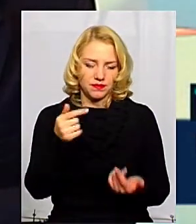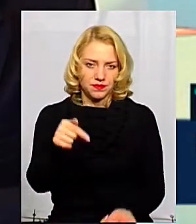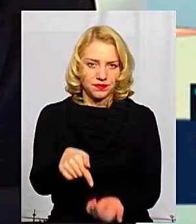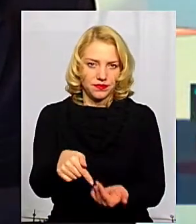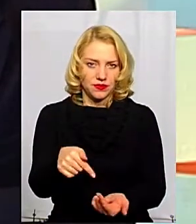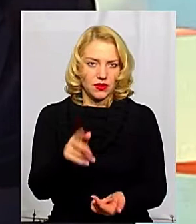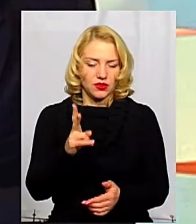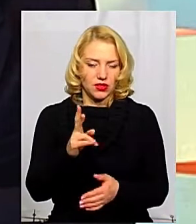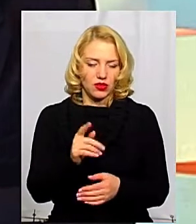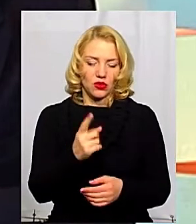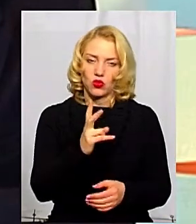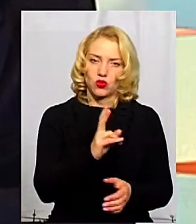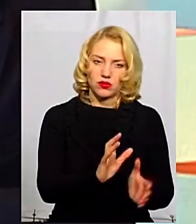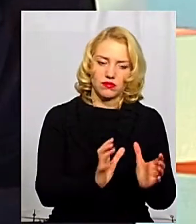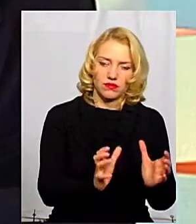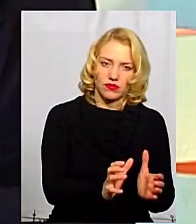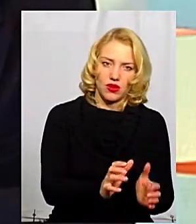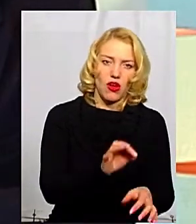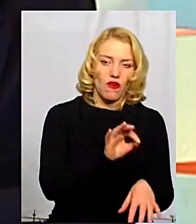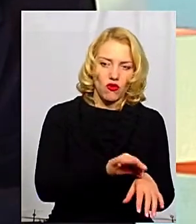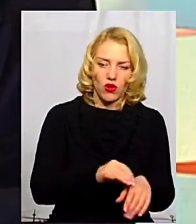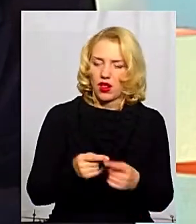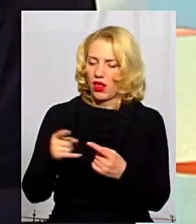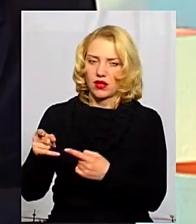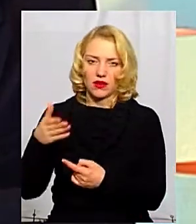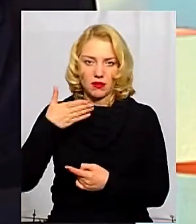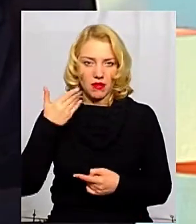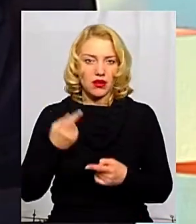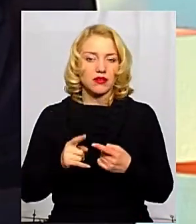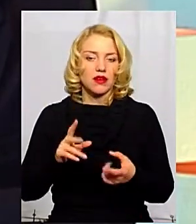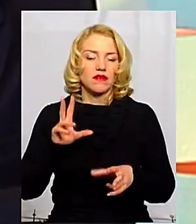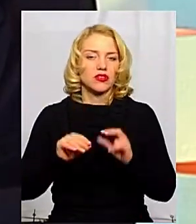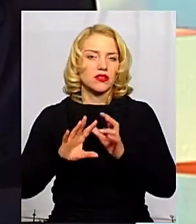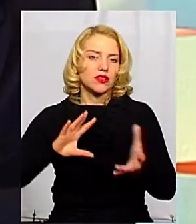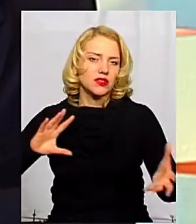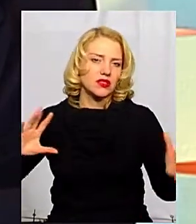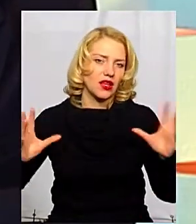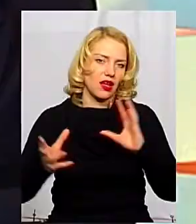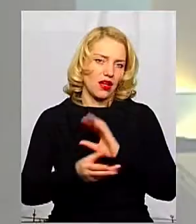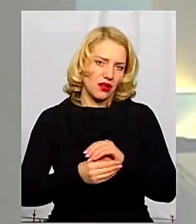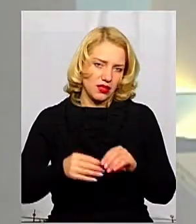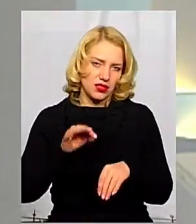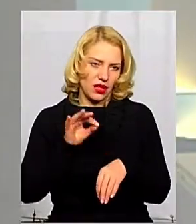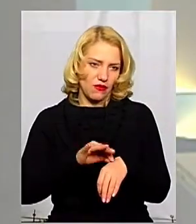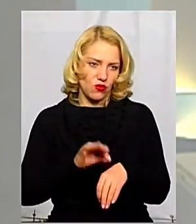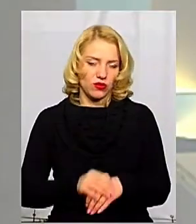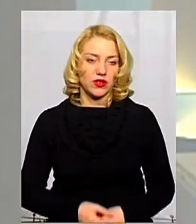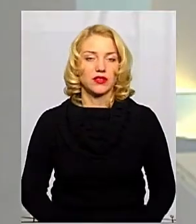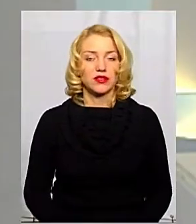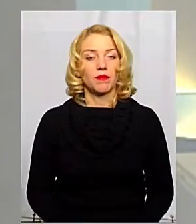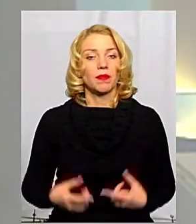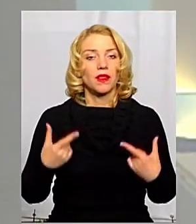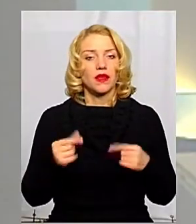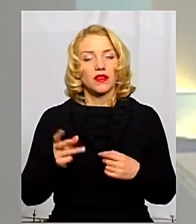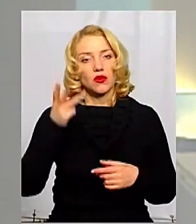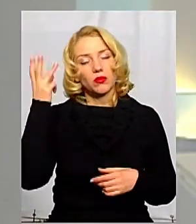тільки одні хворіли, а другі не хворіли. Тобто це загальна захворюваність іде. Де